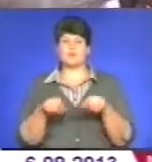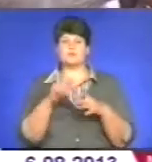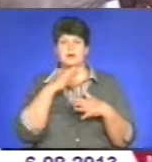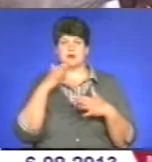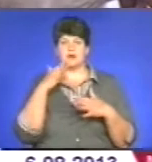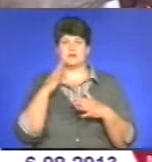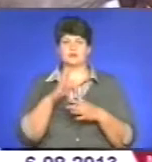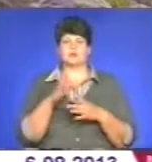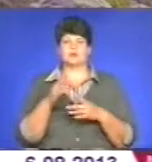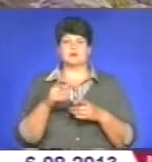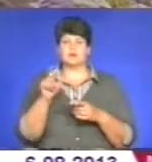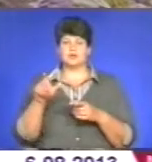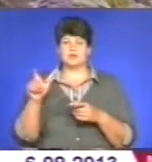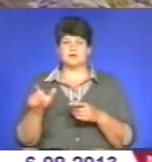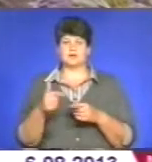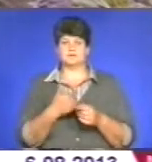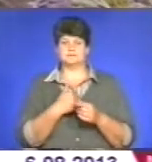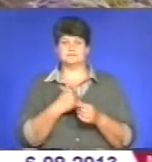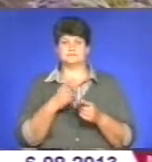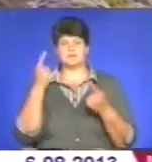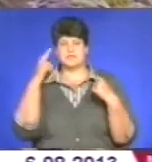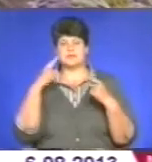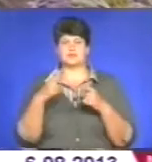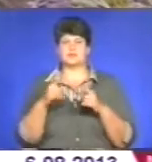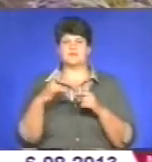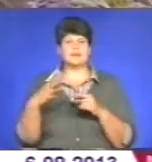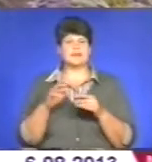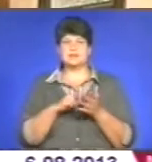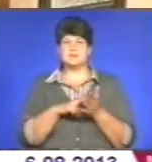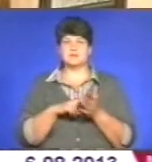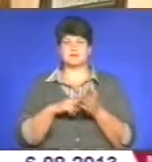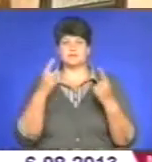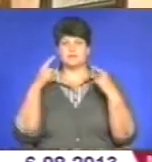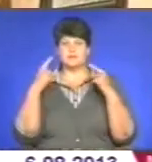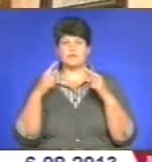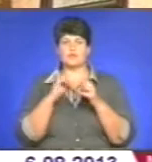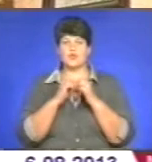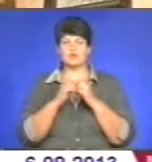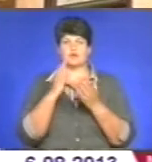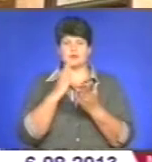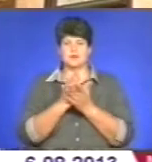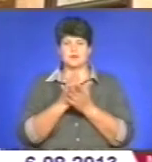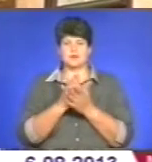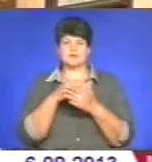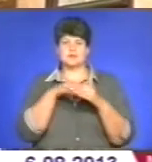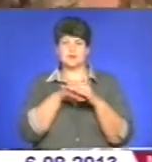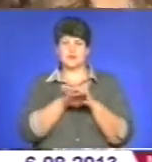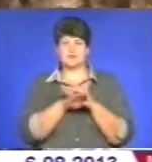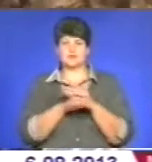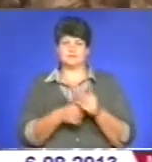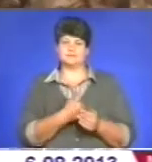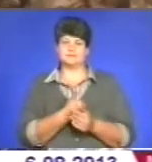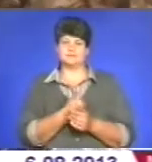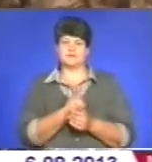налаштовуєшся на мистецьку хвилю. Не бійтеся творити, адже у кожного в закапелку є приховані від світу захоплення,